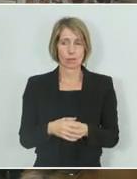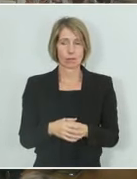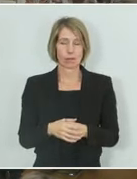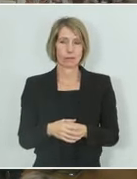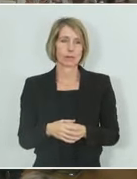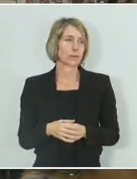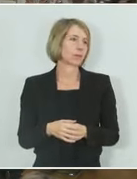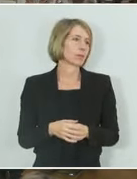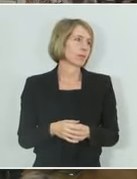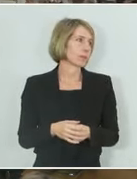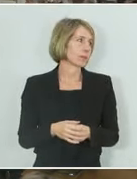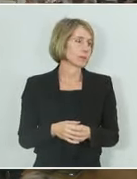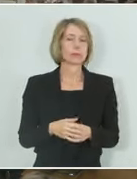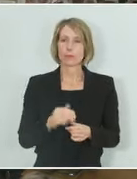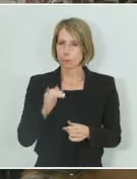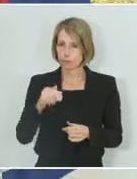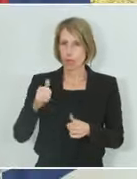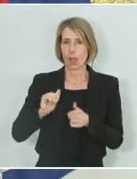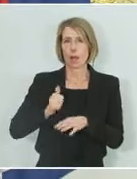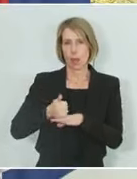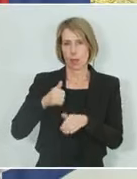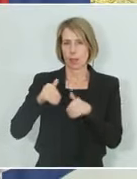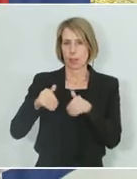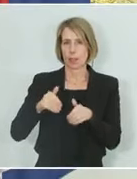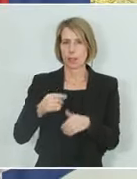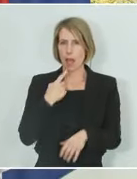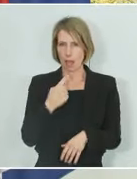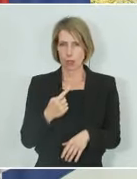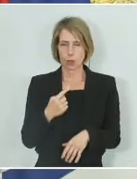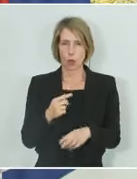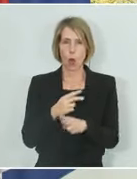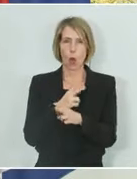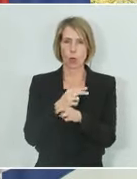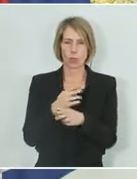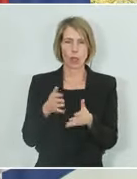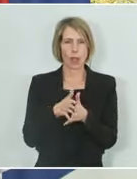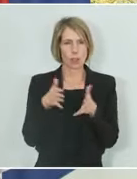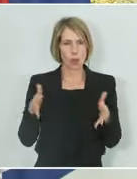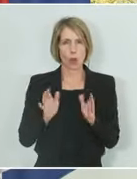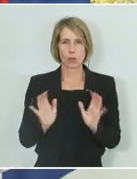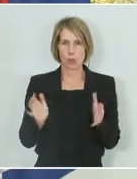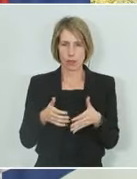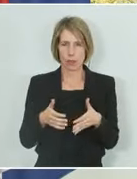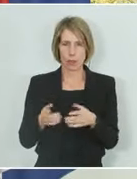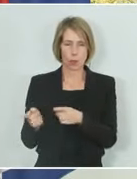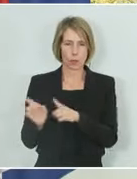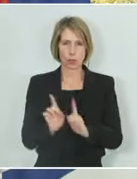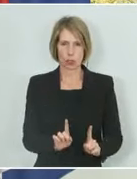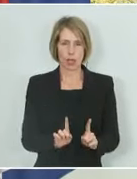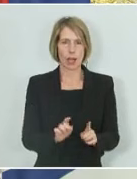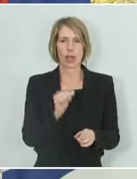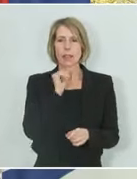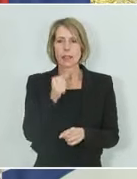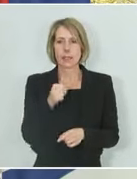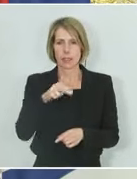Herr Premierminister hat es angesprochen. Österreich ist der größte Truppensteller in KFOR als Nicht-NATO-Mitgliedstaat.